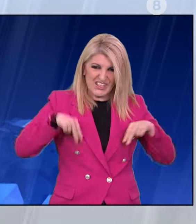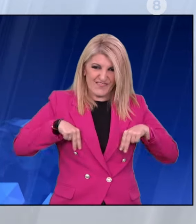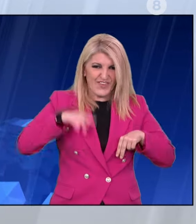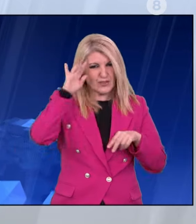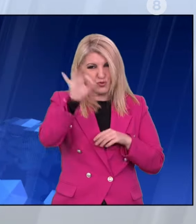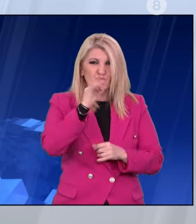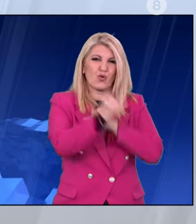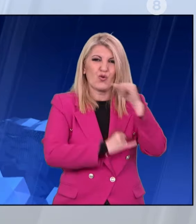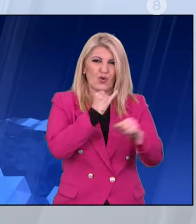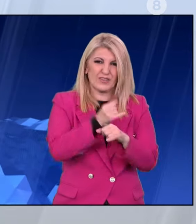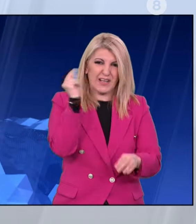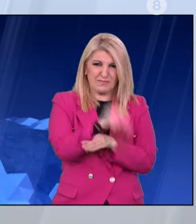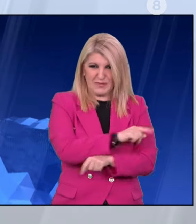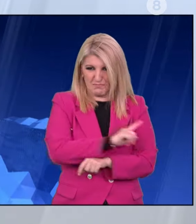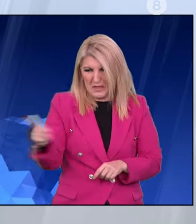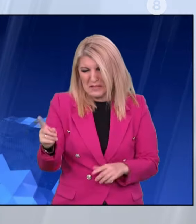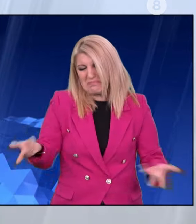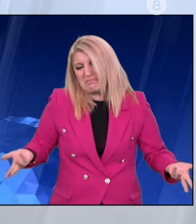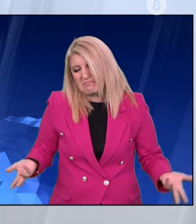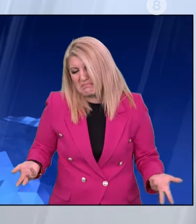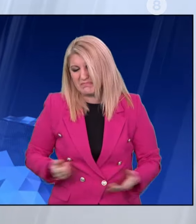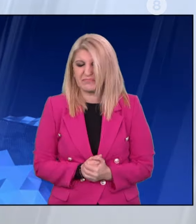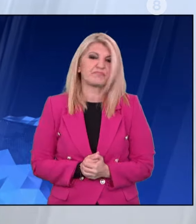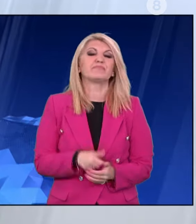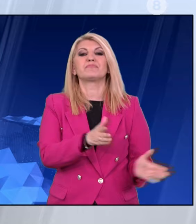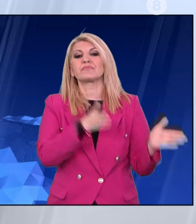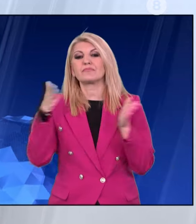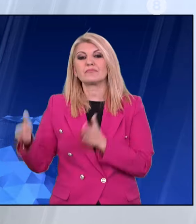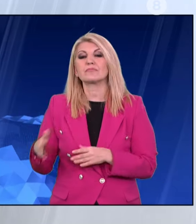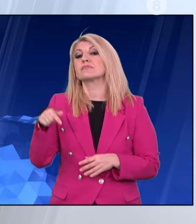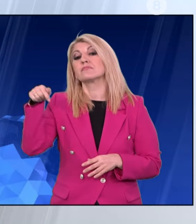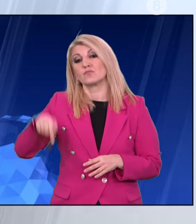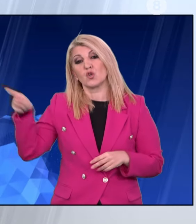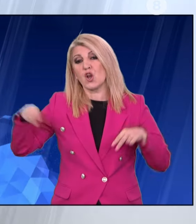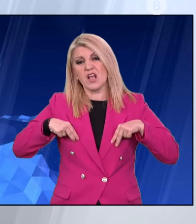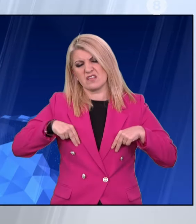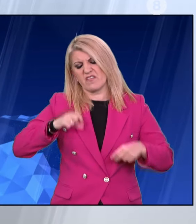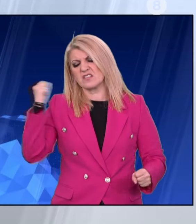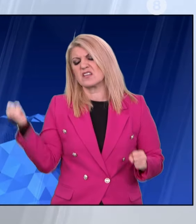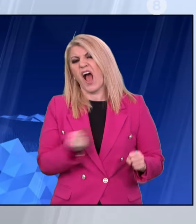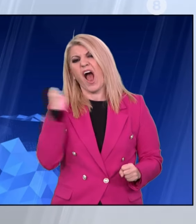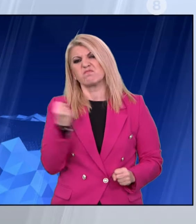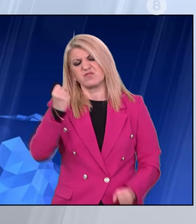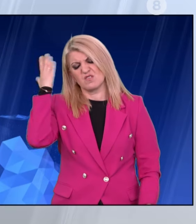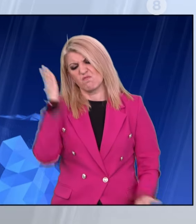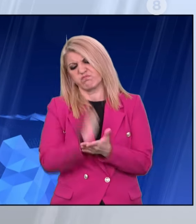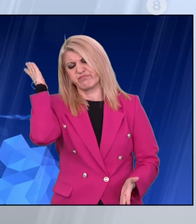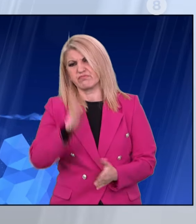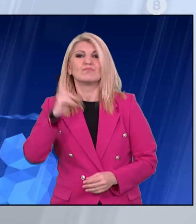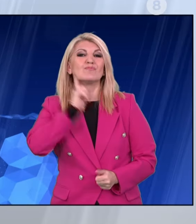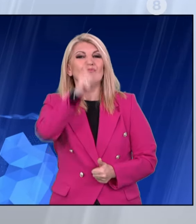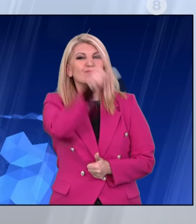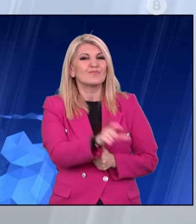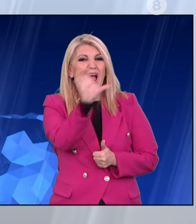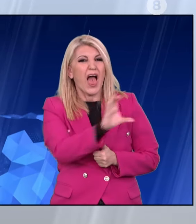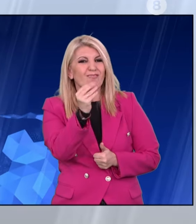κάδρου την Νίκη Κεραμέως, ενώ όσον αφορά την ανάληψη ευθύνης δείχνει το κόψιμο σημακοπούλο από το ευρωψηφοδέλτιο, αλλά και τις καρατομήσεις του πρώην Γενικού Γραμματέα του Υπουργείου Εσωτερικών